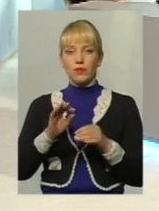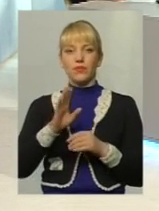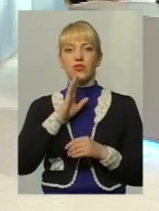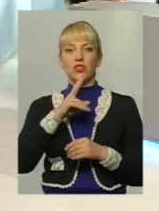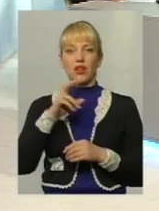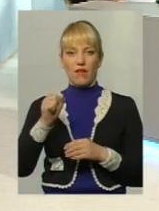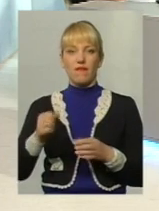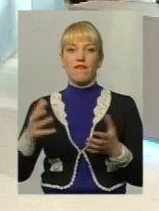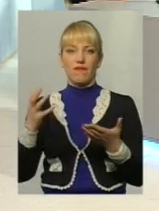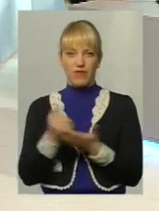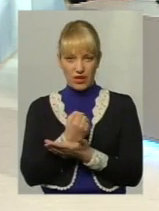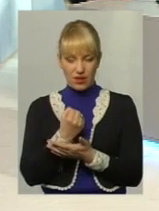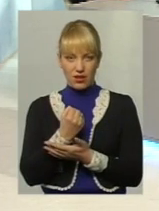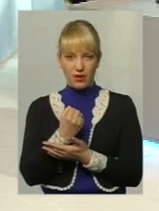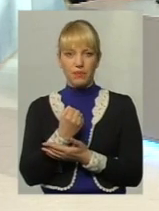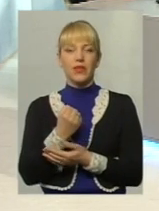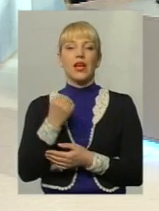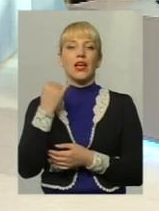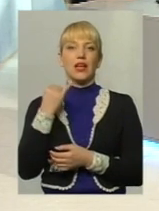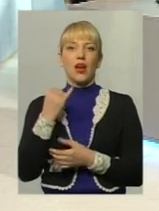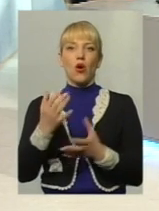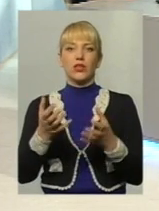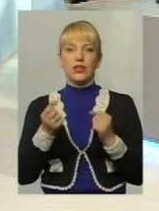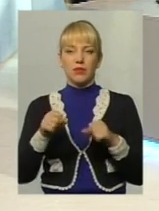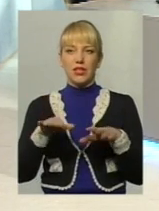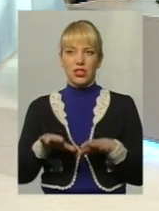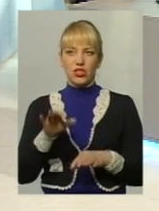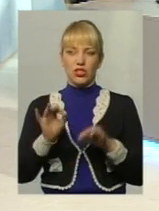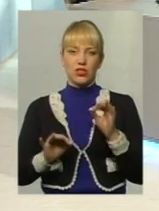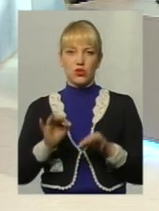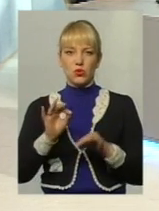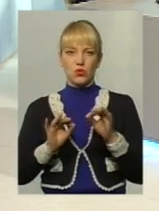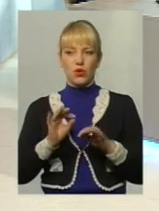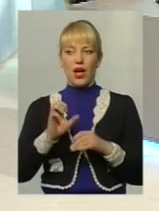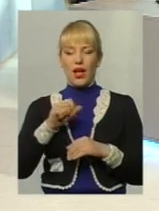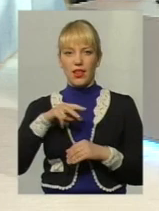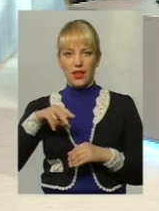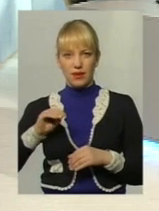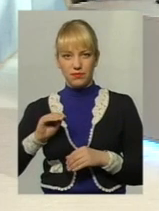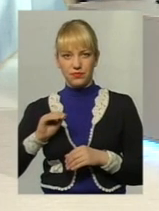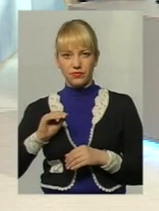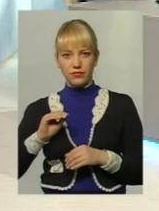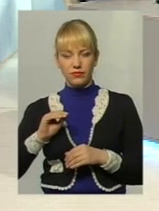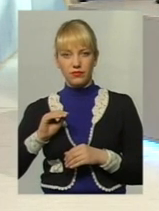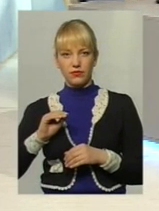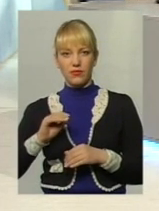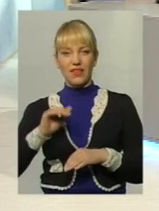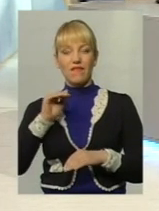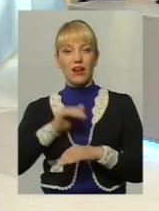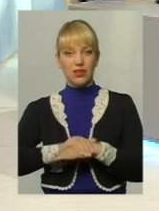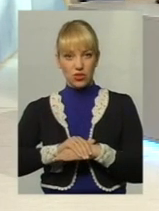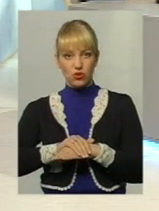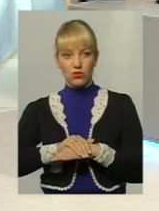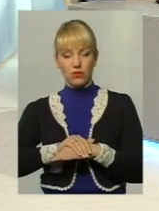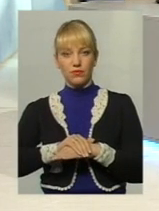виграла, отримала рішення суду. Виконавчий лист. Але фактично